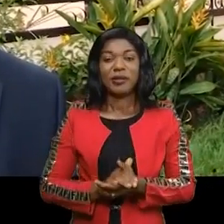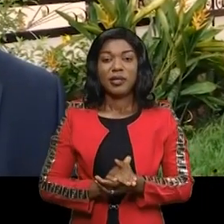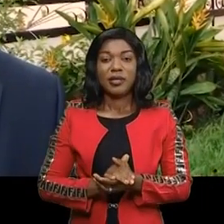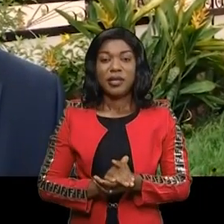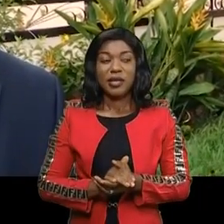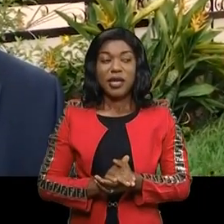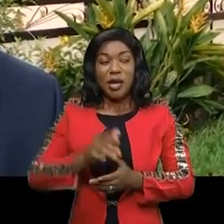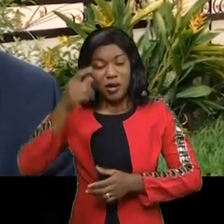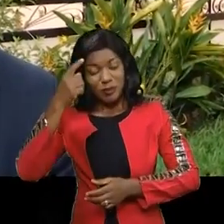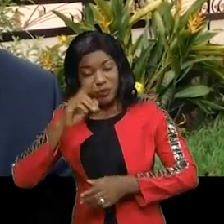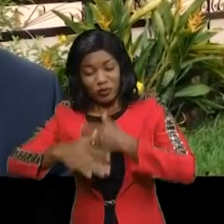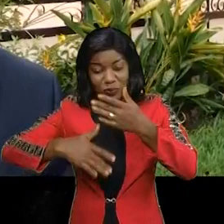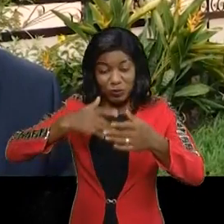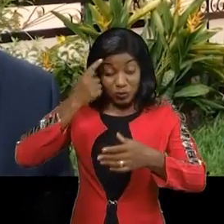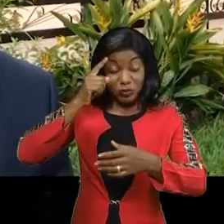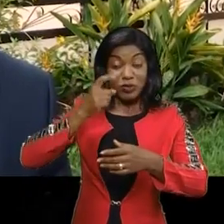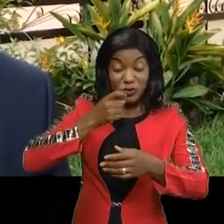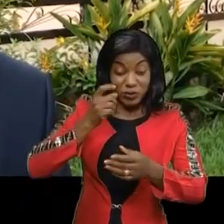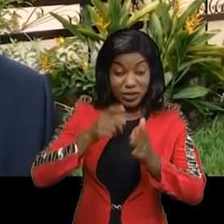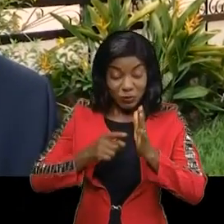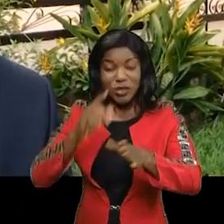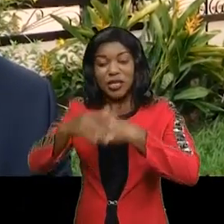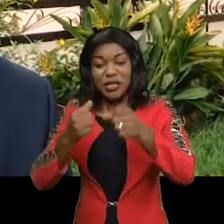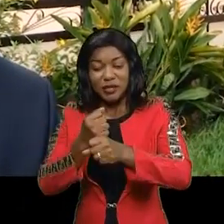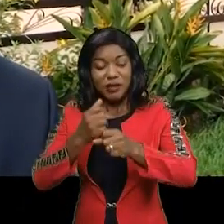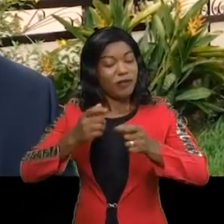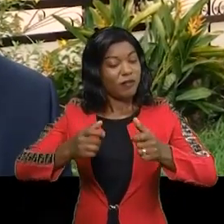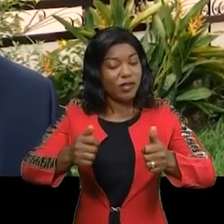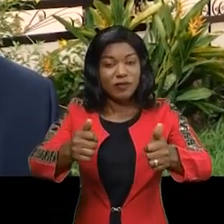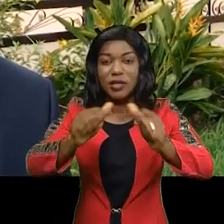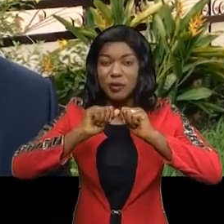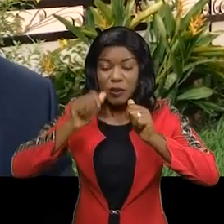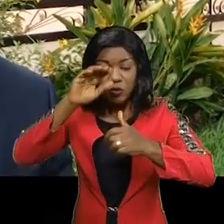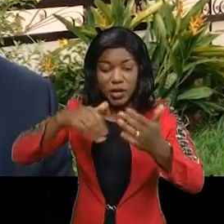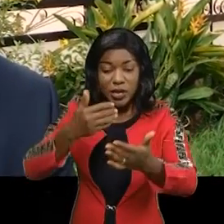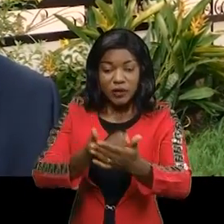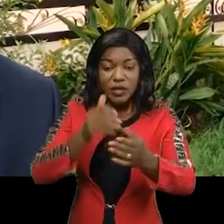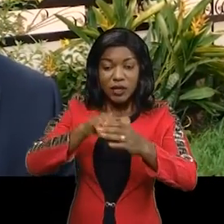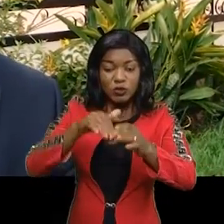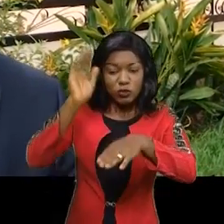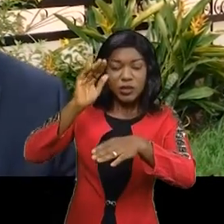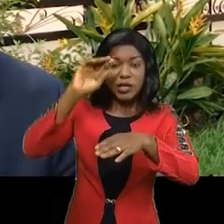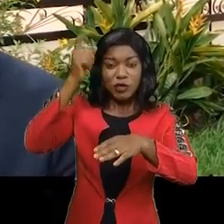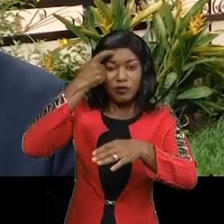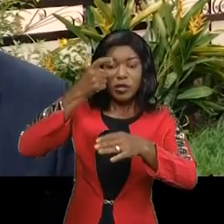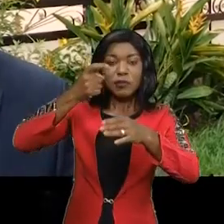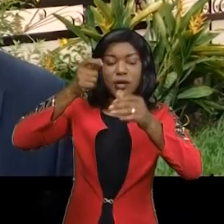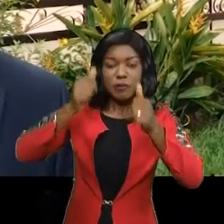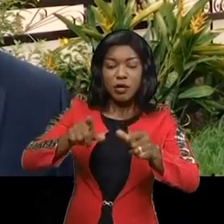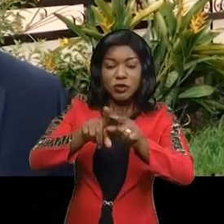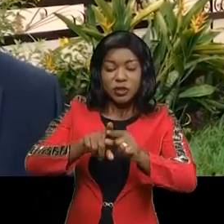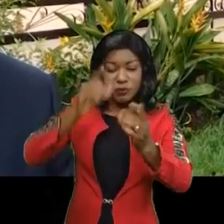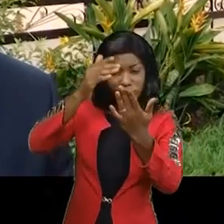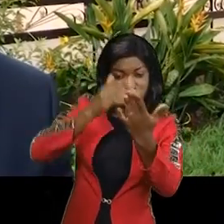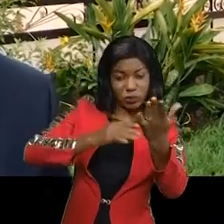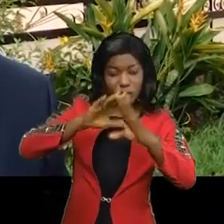place au travail, sans précipitation, pour arriver à un gouvernement consensuel, en tenant compte de tous les éléments